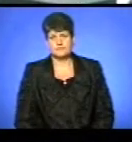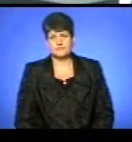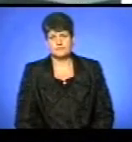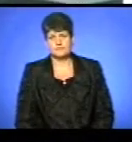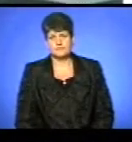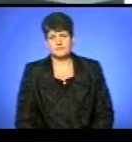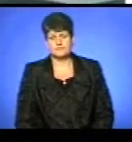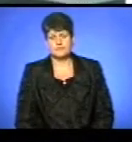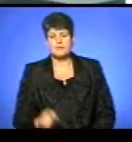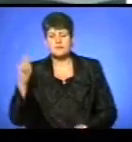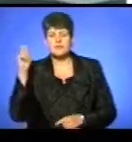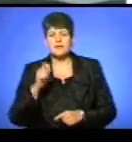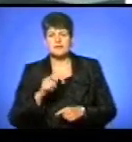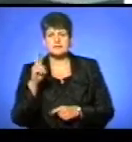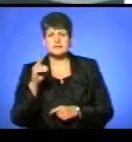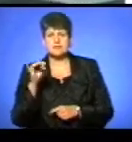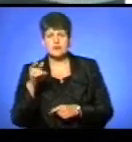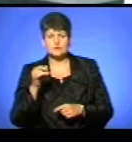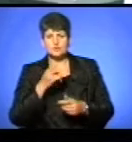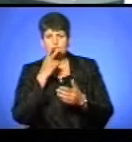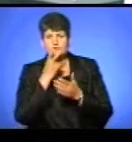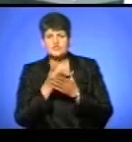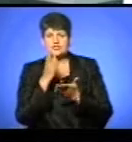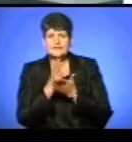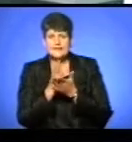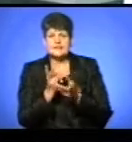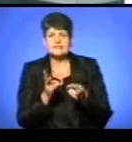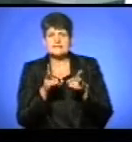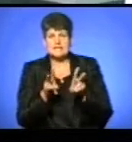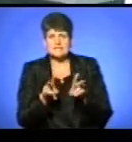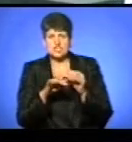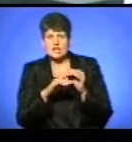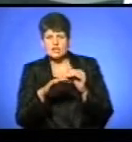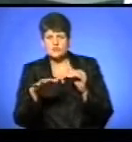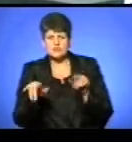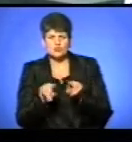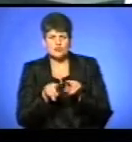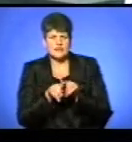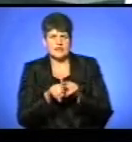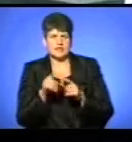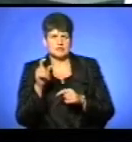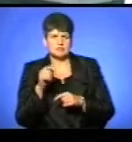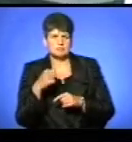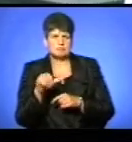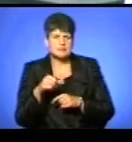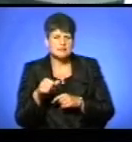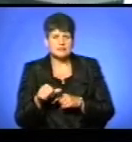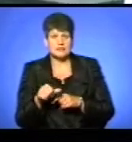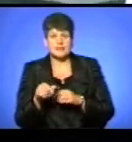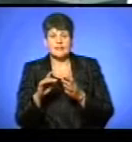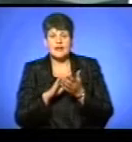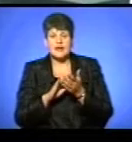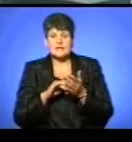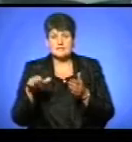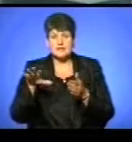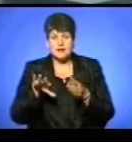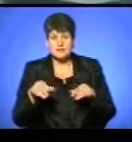Ми приїхали на Циганку, щоб подивитися, чи є ще залишки речовини, схожої на солярку, бензин, який має специфічний запах. На Циганці уже